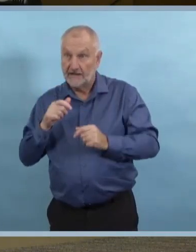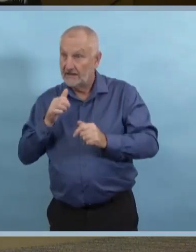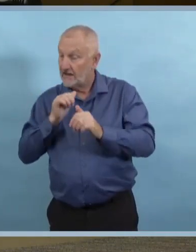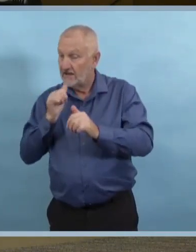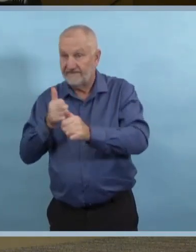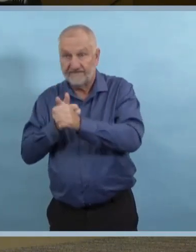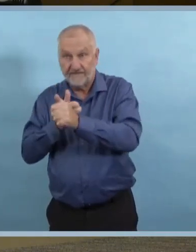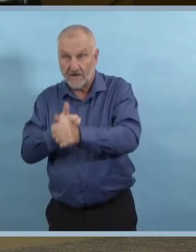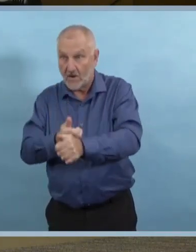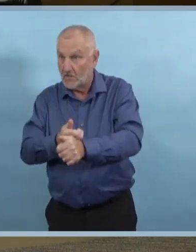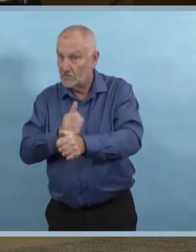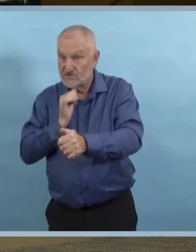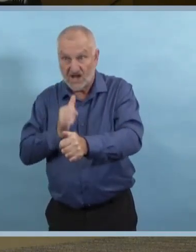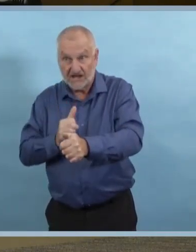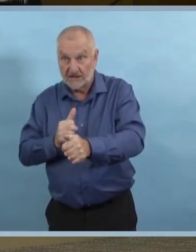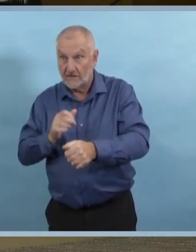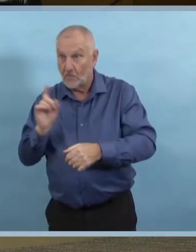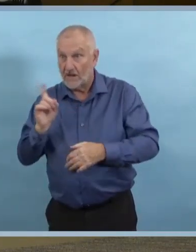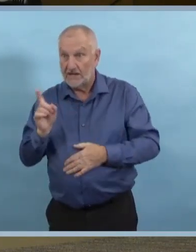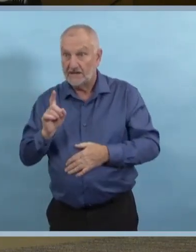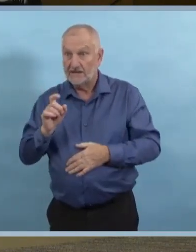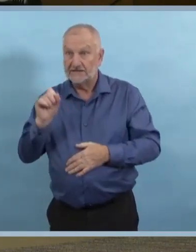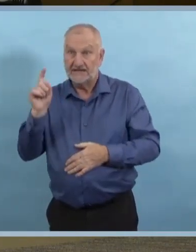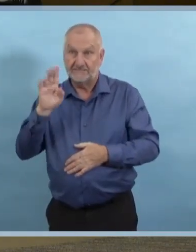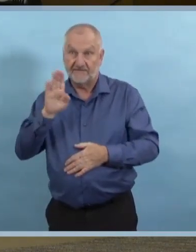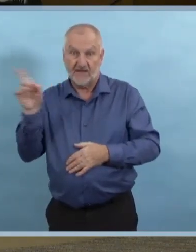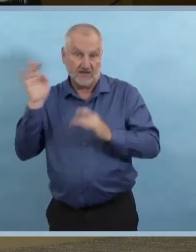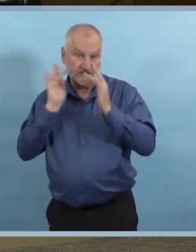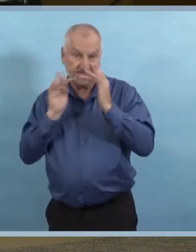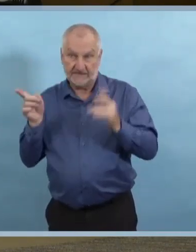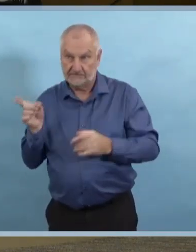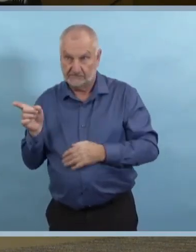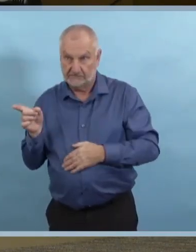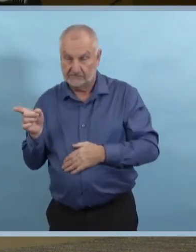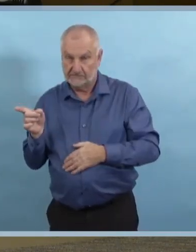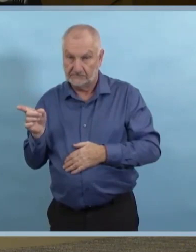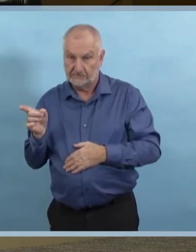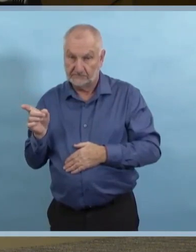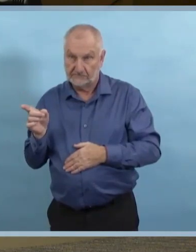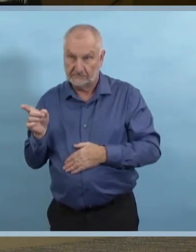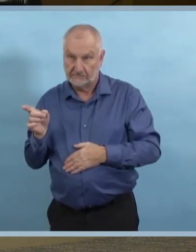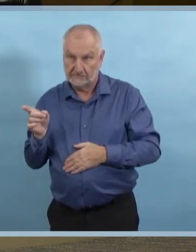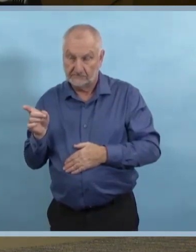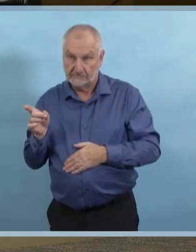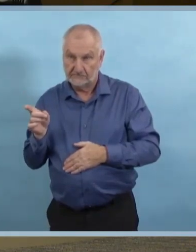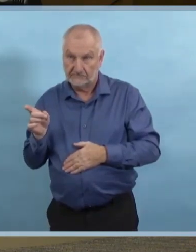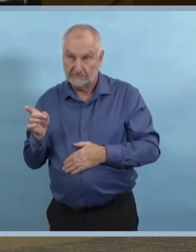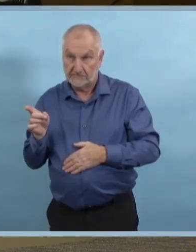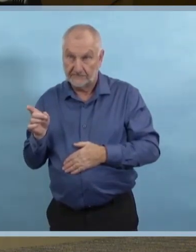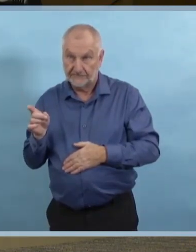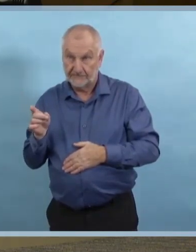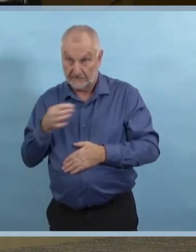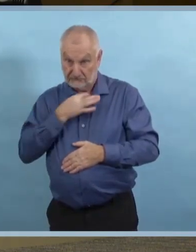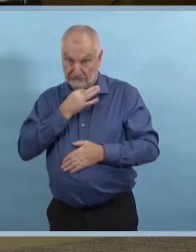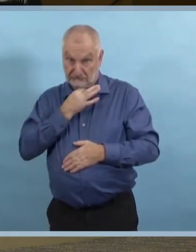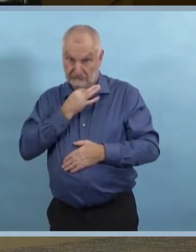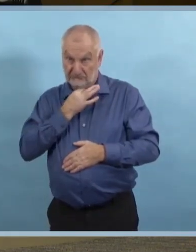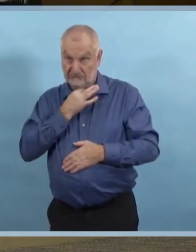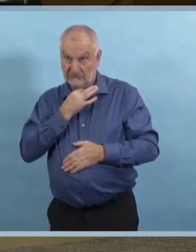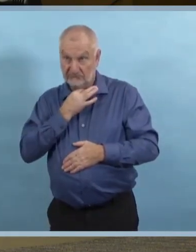sont à la source de l'éclosion à Saint-Boniface.